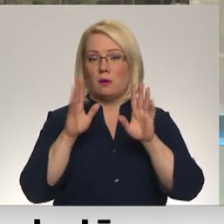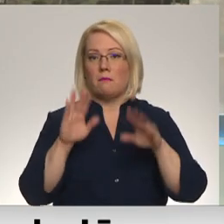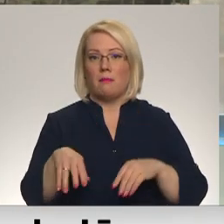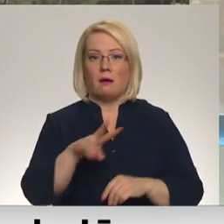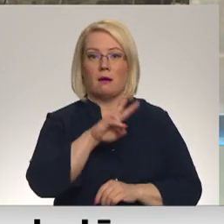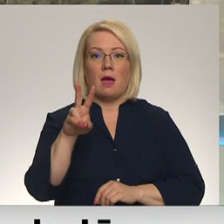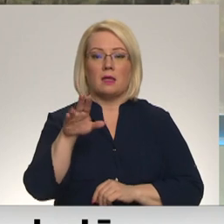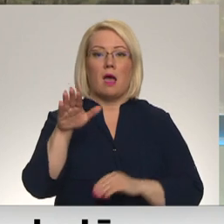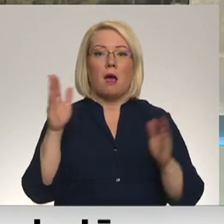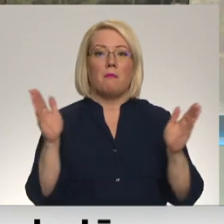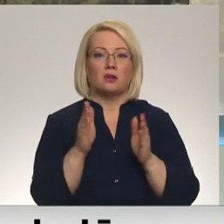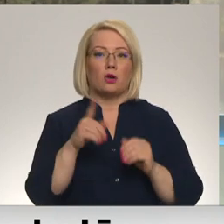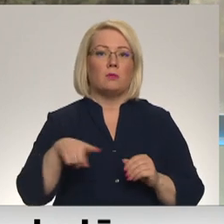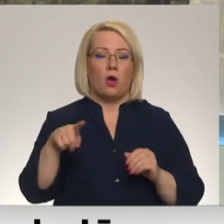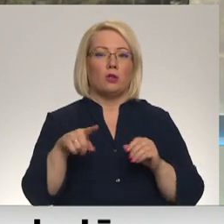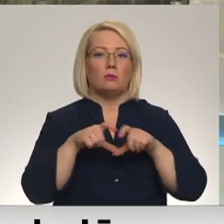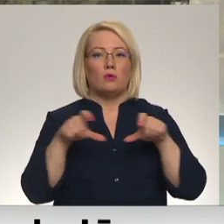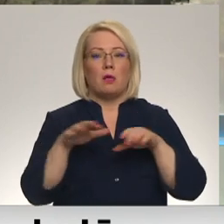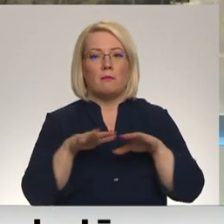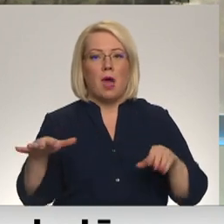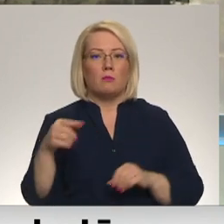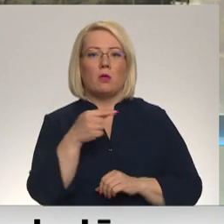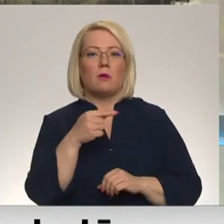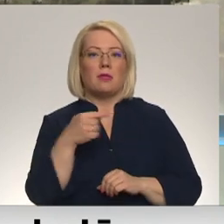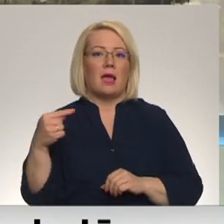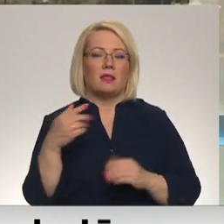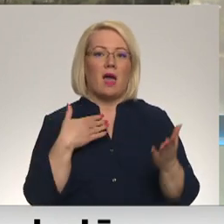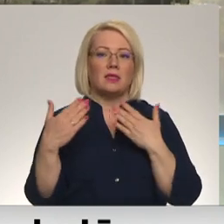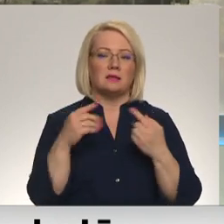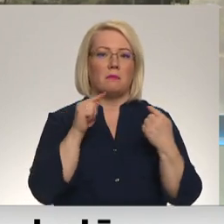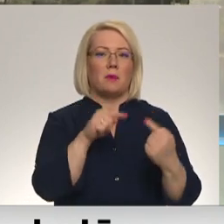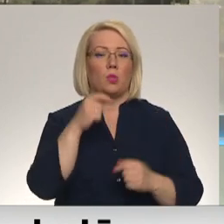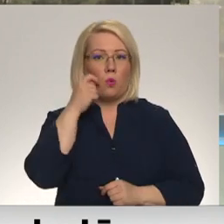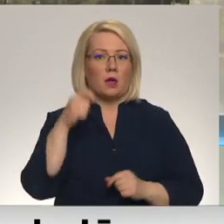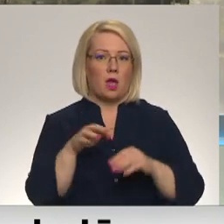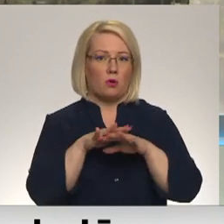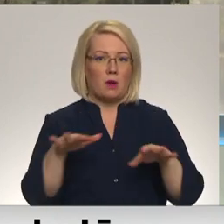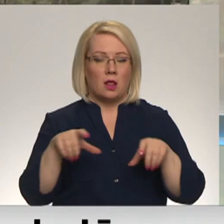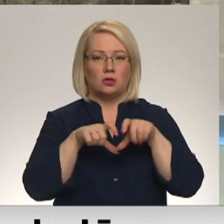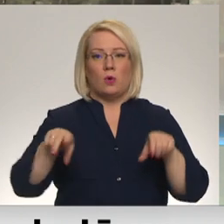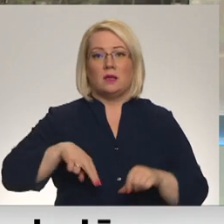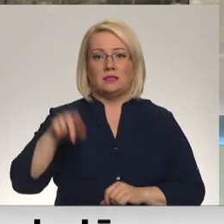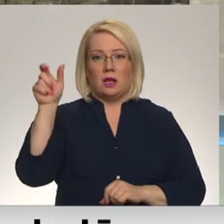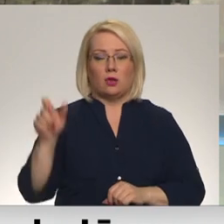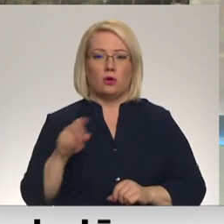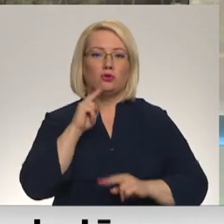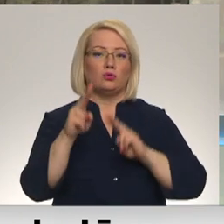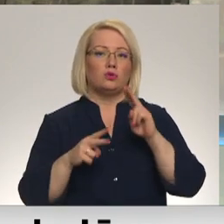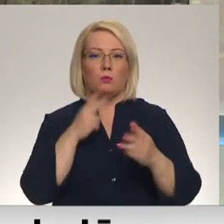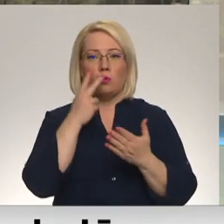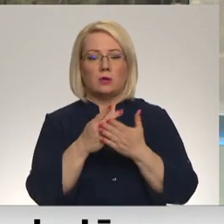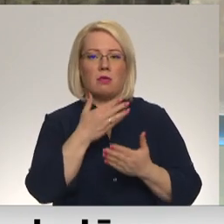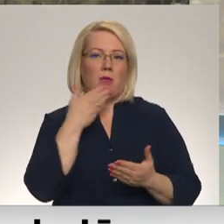kādas mazākumtautības skolas bērnu negatīvā tieksmi pret Ukraiņu bērniem. Skolas direktoris sūdzību uzskata par